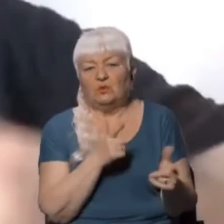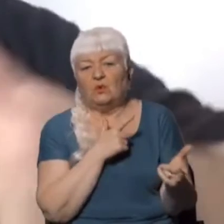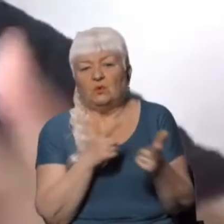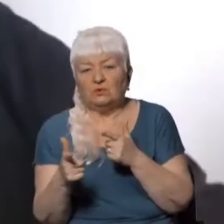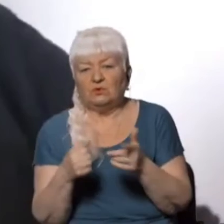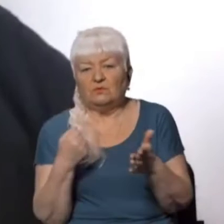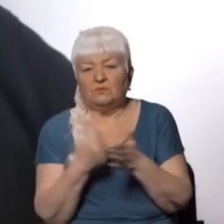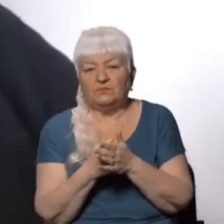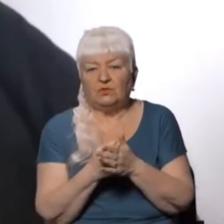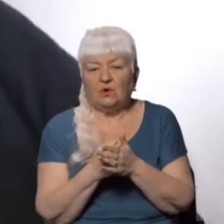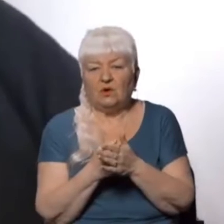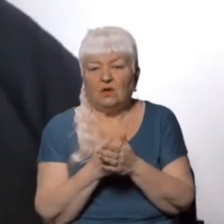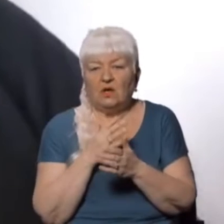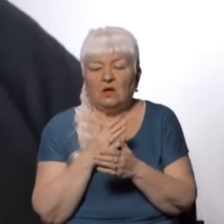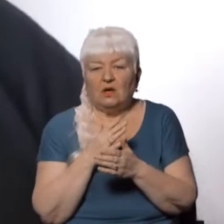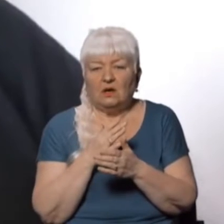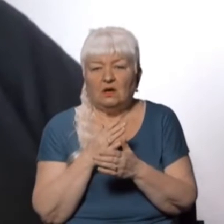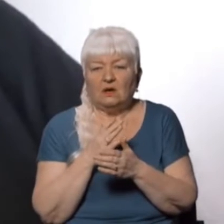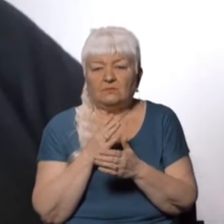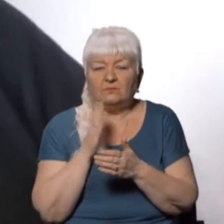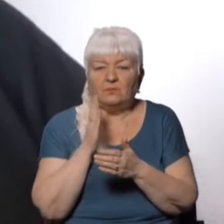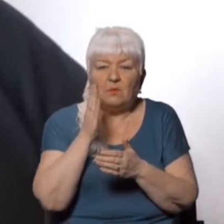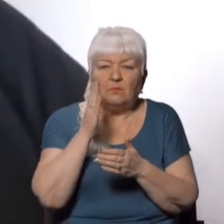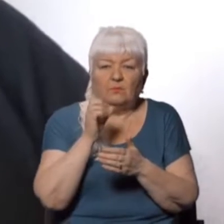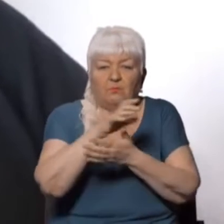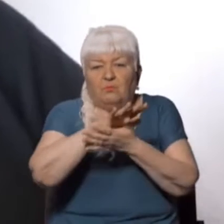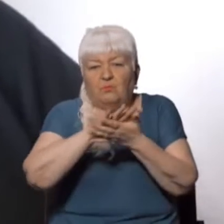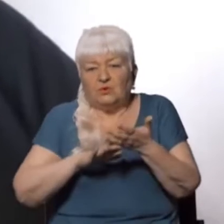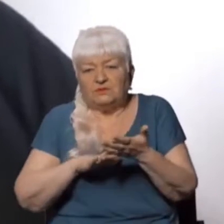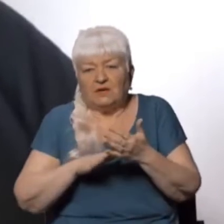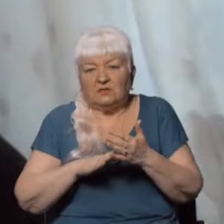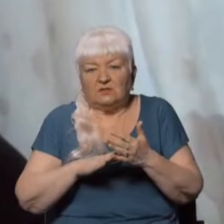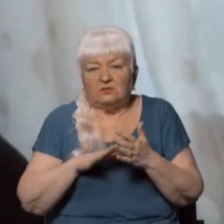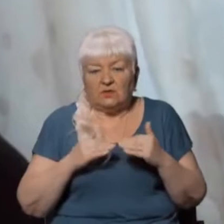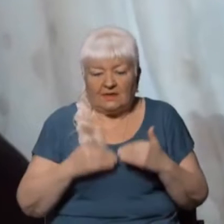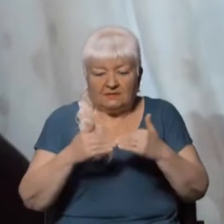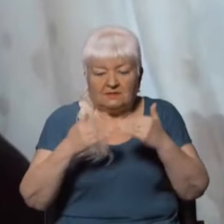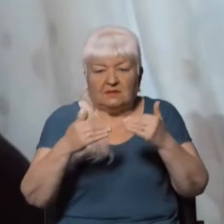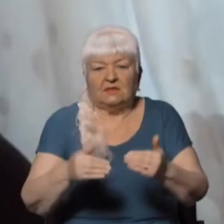до подальшої ескалації військових дій проти України.